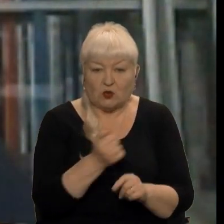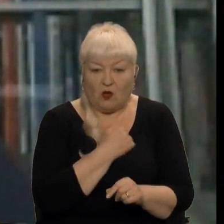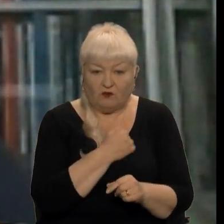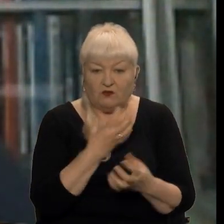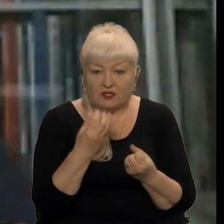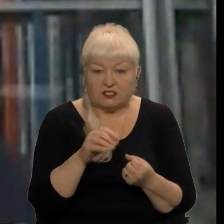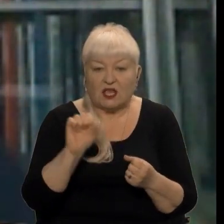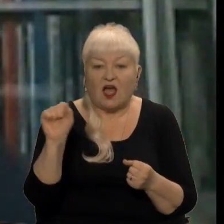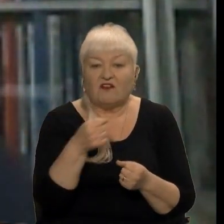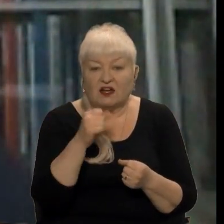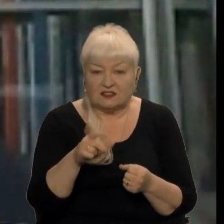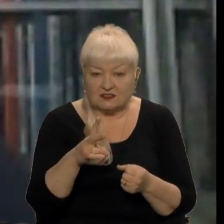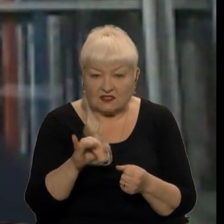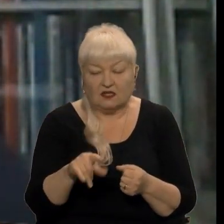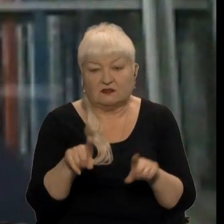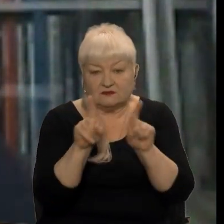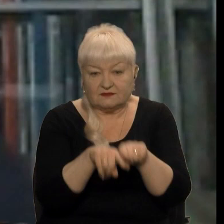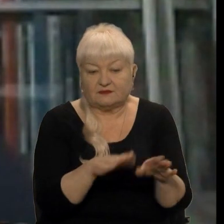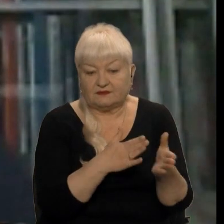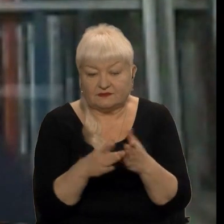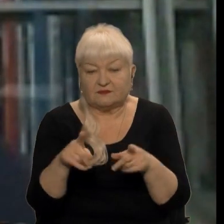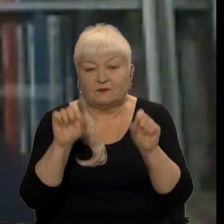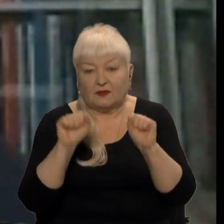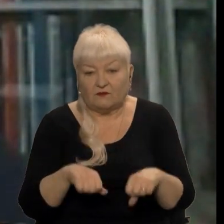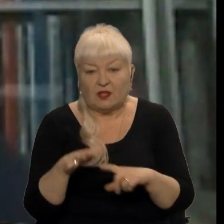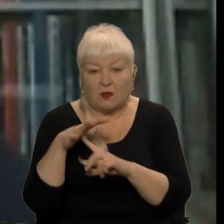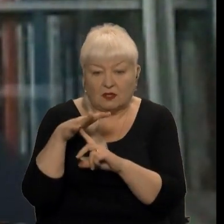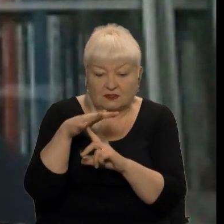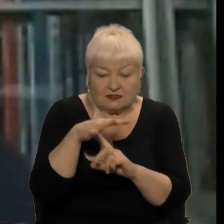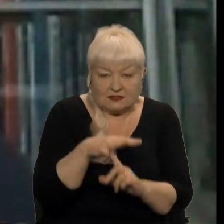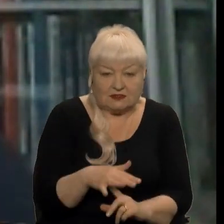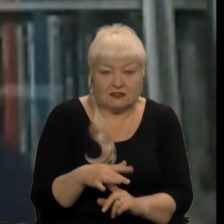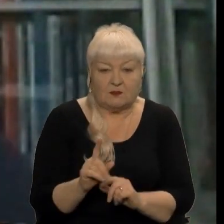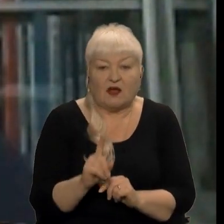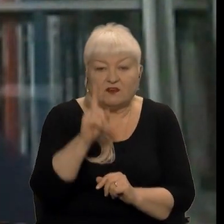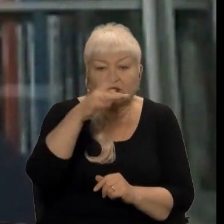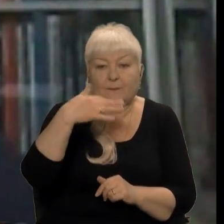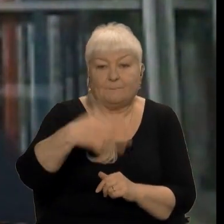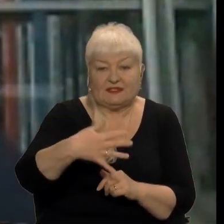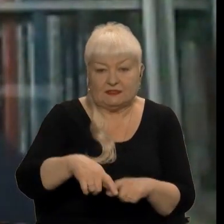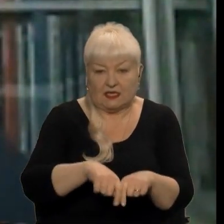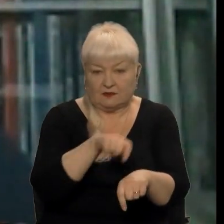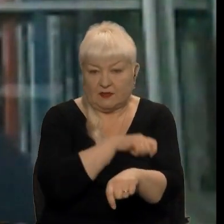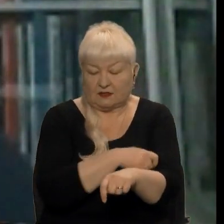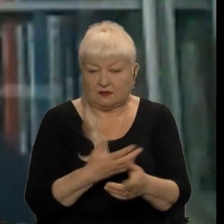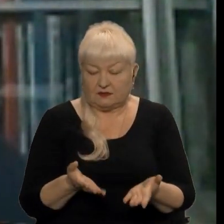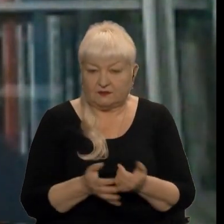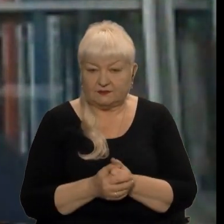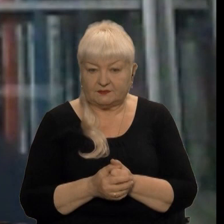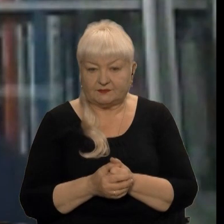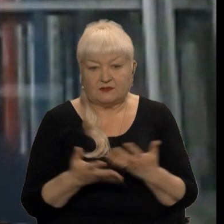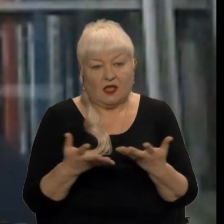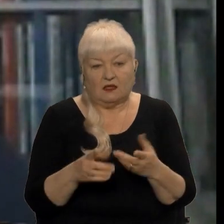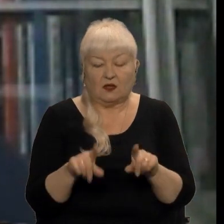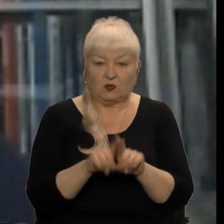сказали мені, що в такому режимі вони могли б сісти на авторотації з висоти 50 метрів. Ну, от якось так.